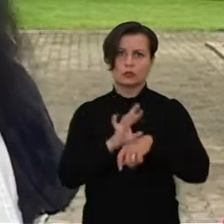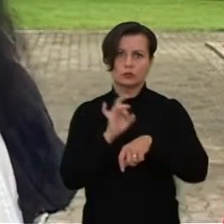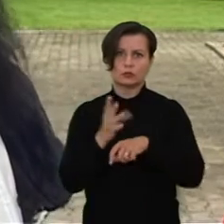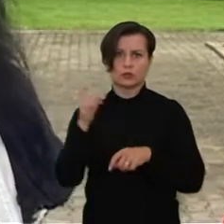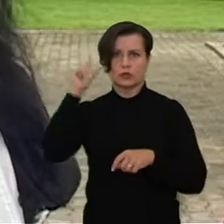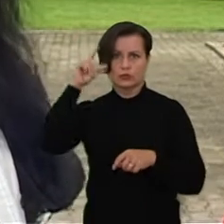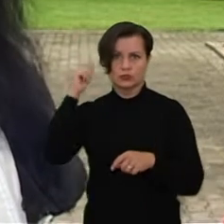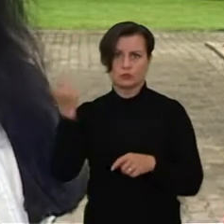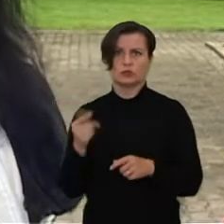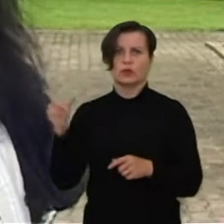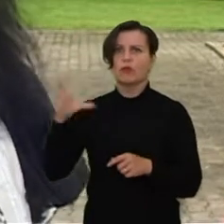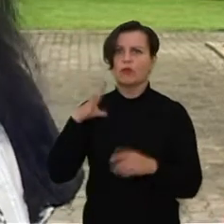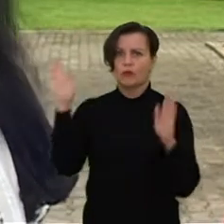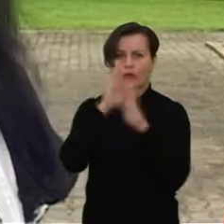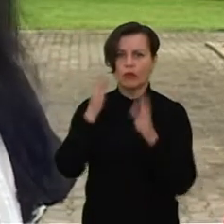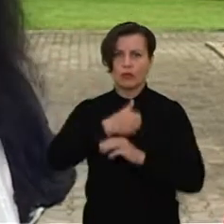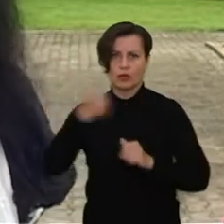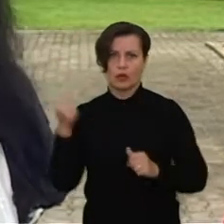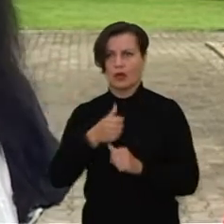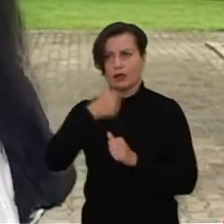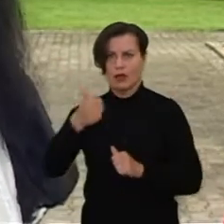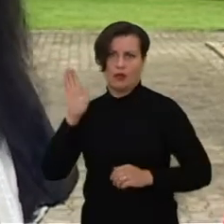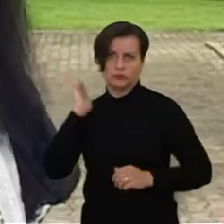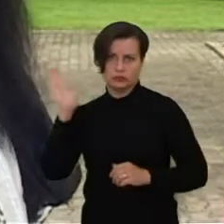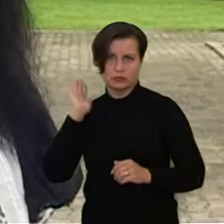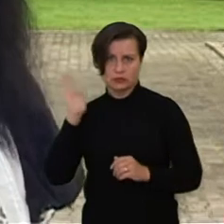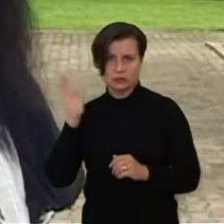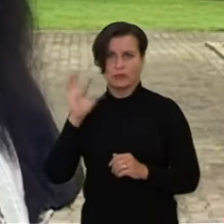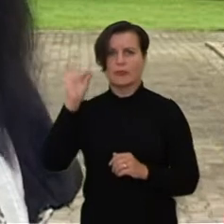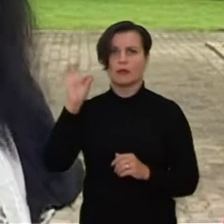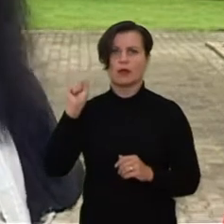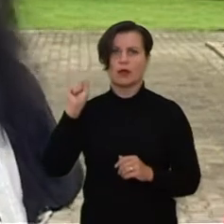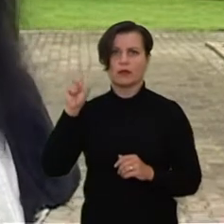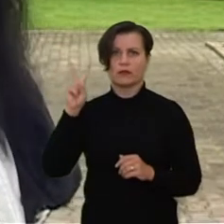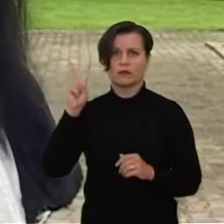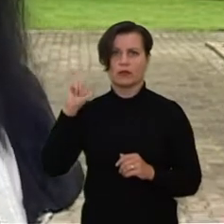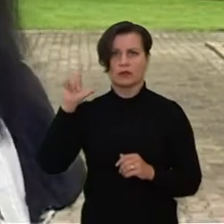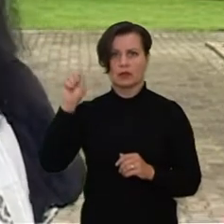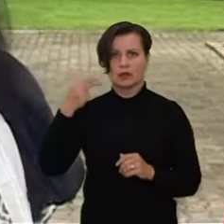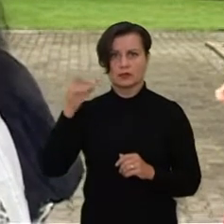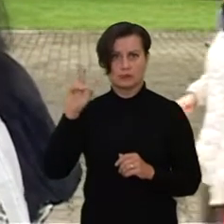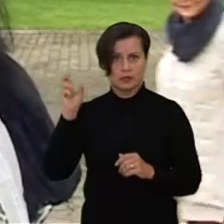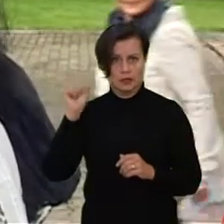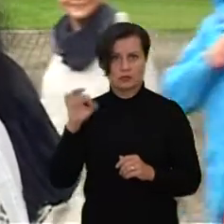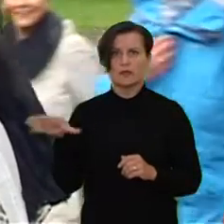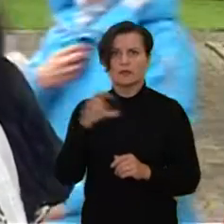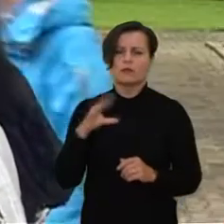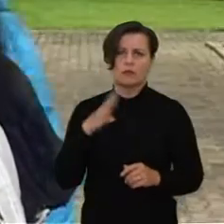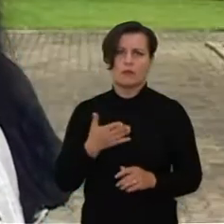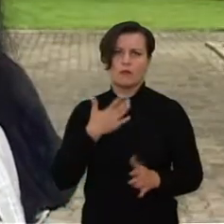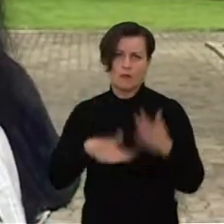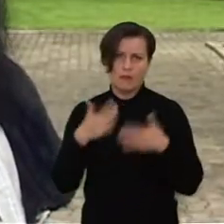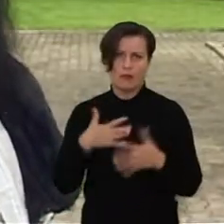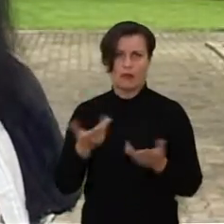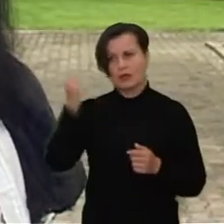gamtos, gražių labai bažnyčių ir labai gero pranešėjo Tomo Pavilansko kalvano. Visi buvo labai patenkinti ir